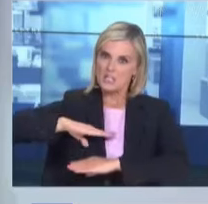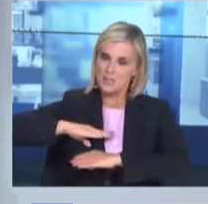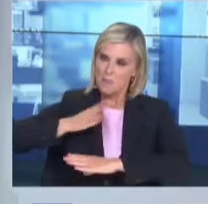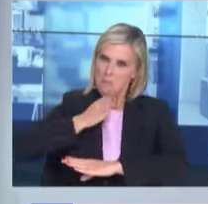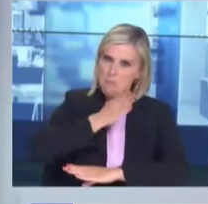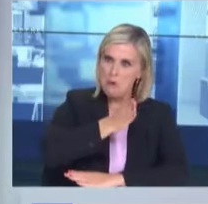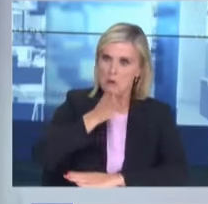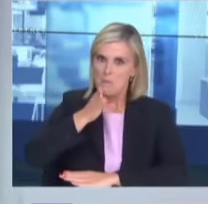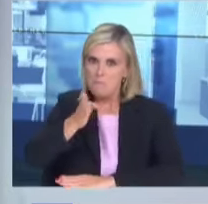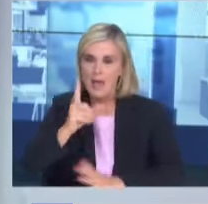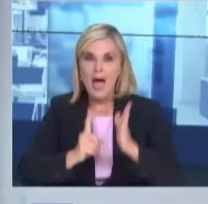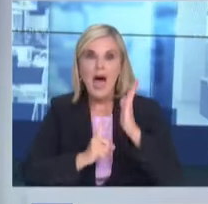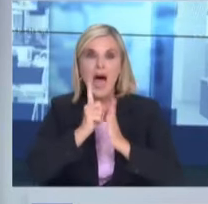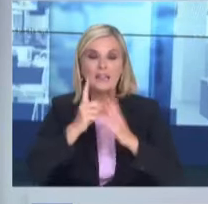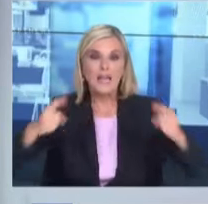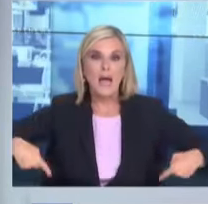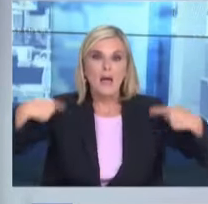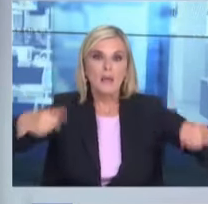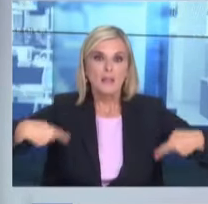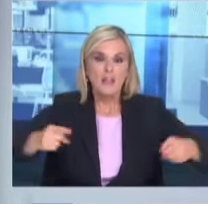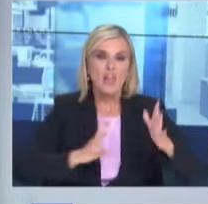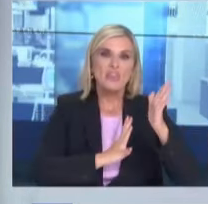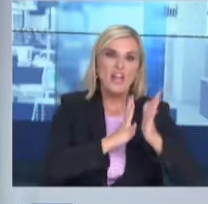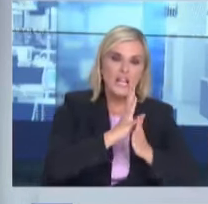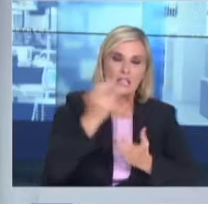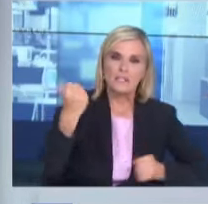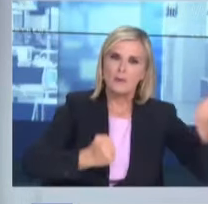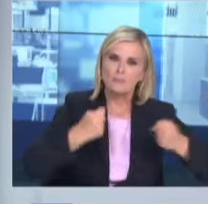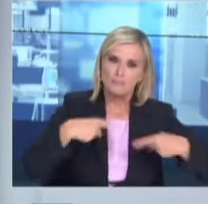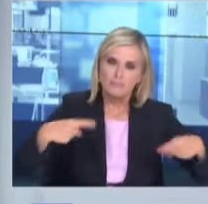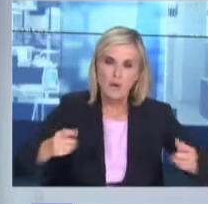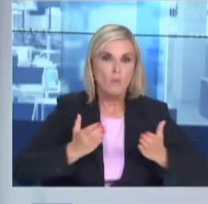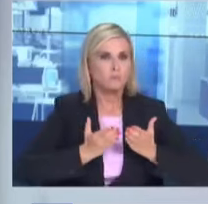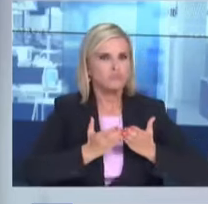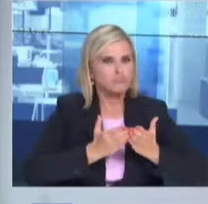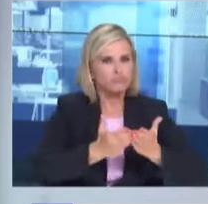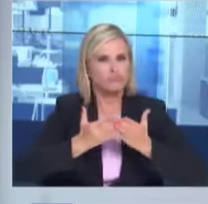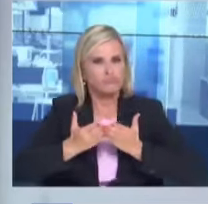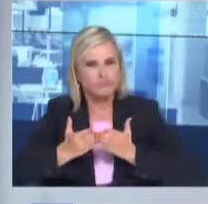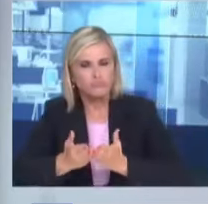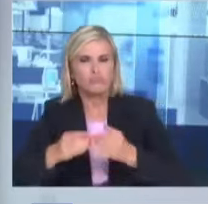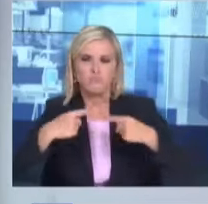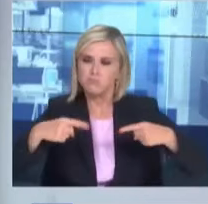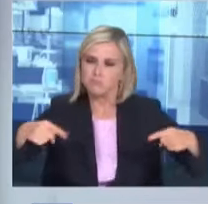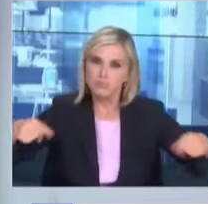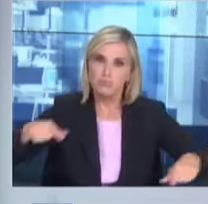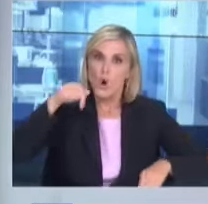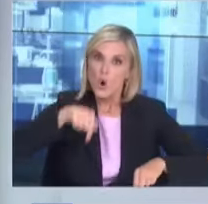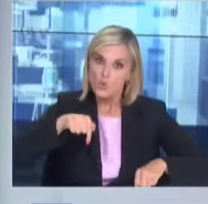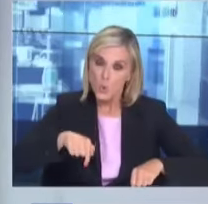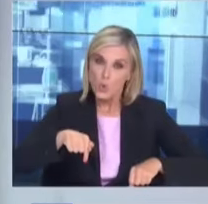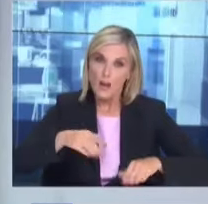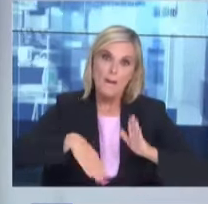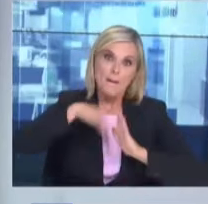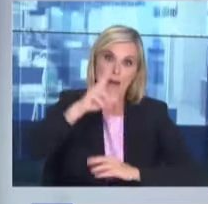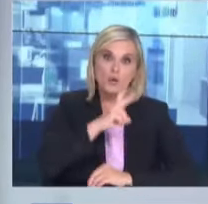στιγμής με 11 μηχανήματα μηχανικού, 14 οχήματα γενικής χρήσεως με λέμβους, ήταν στην αρχή αναπτύχθανα 7 λέμβοι τώρα στην περιοχή βρίσκονται